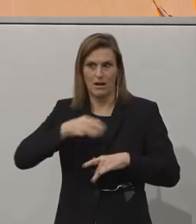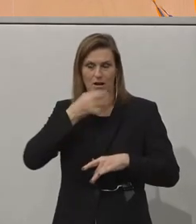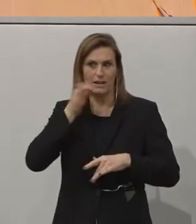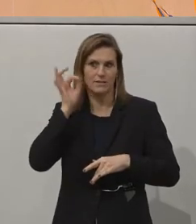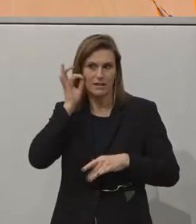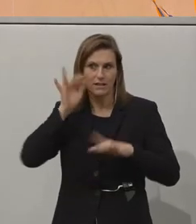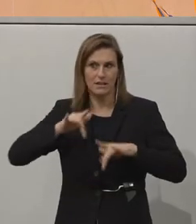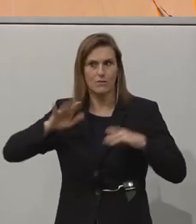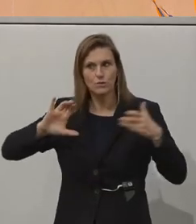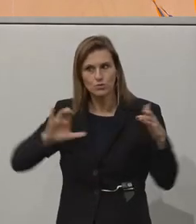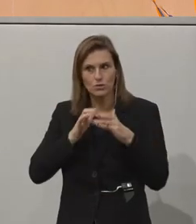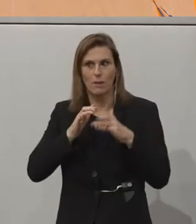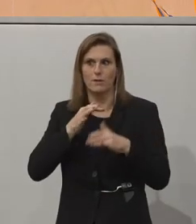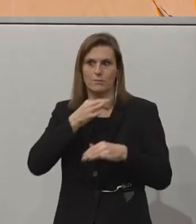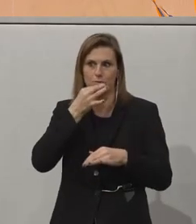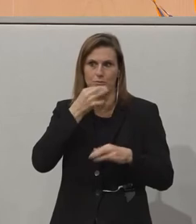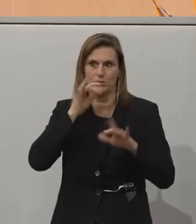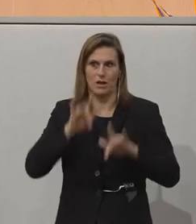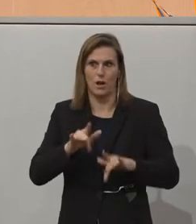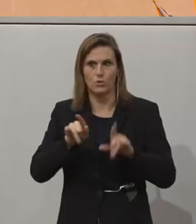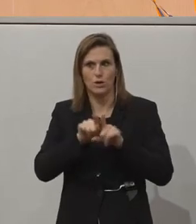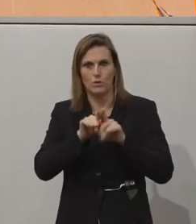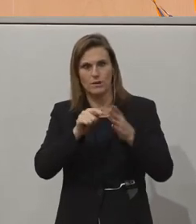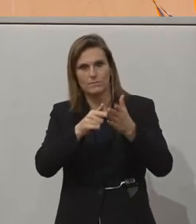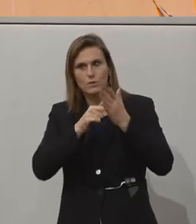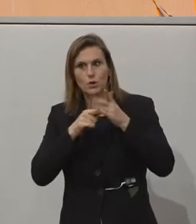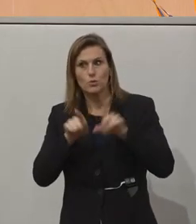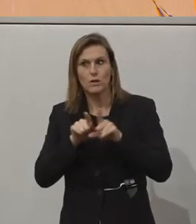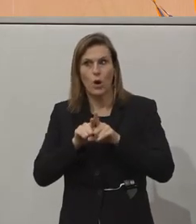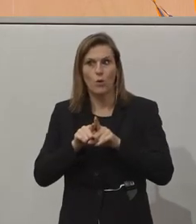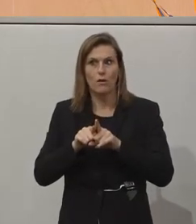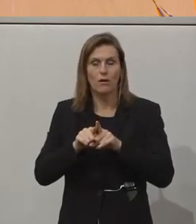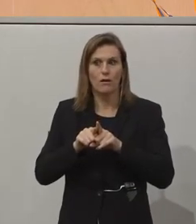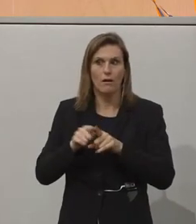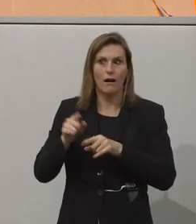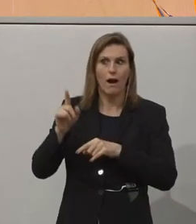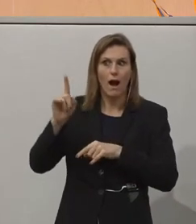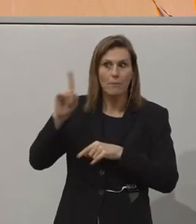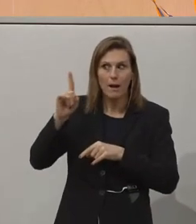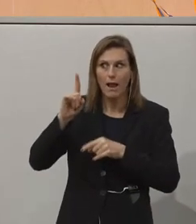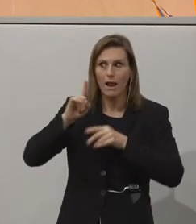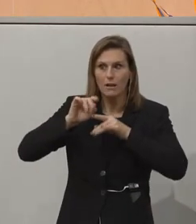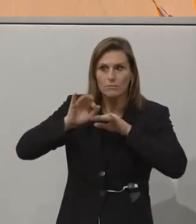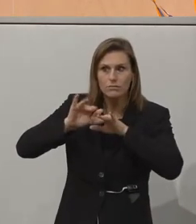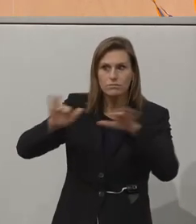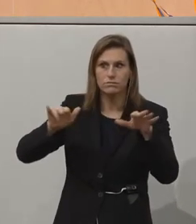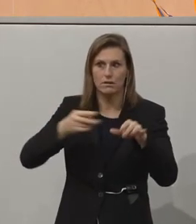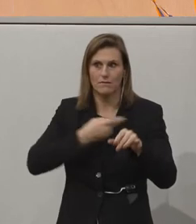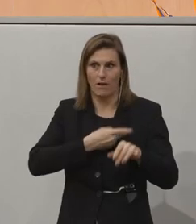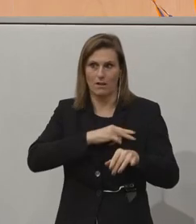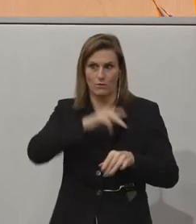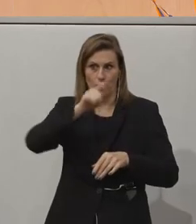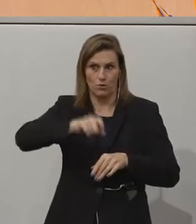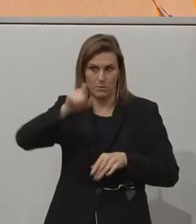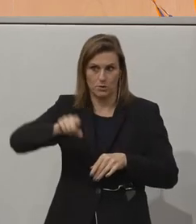zusammenfassenden Worte und die Eindrücke und auch die Appelle, die basierend darauf an die verantwortlichen Personen